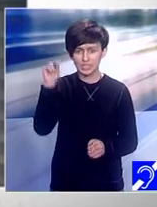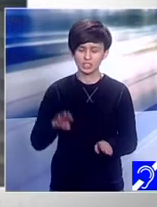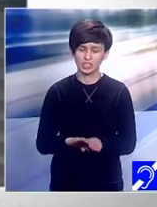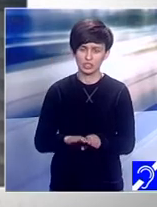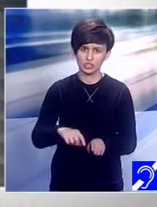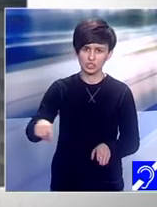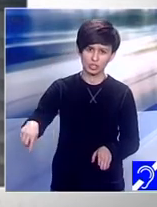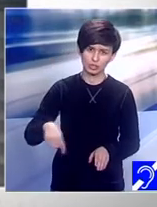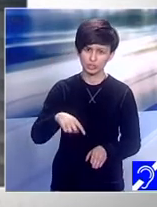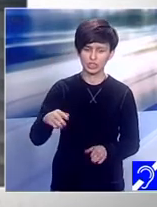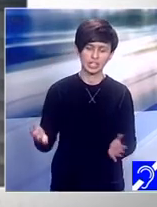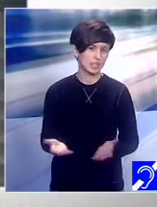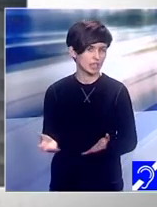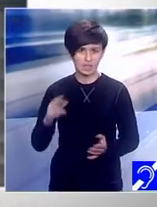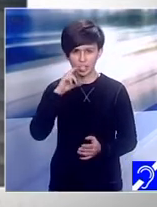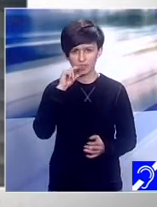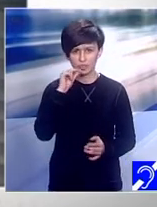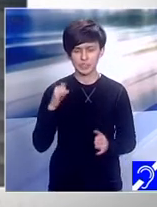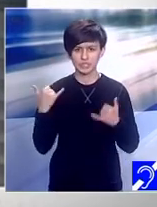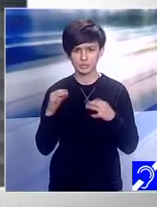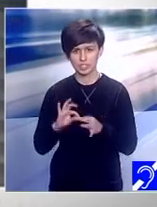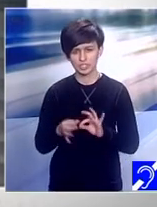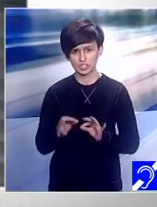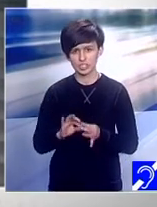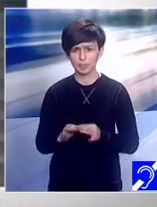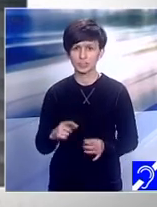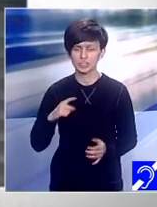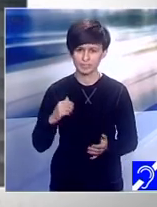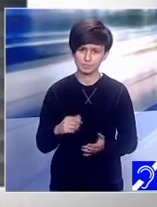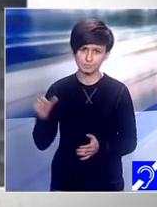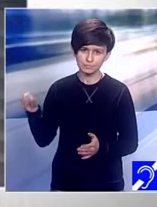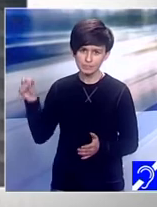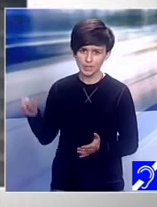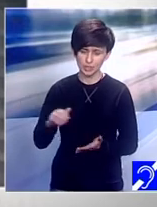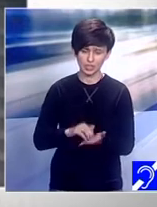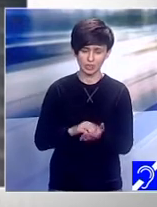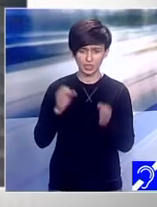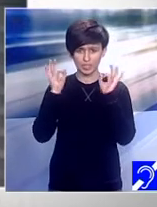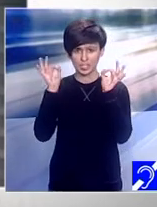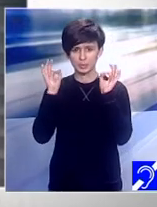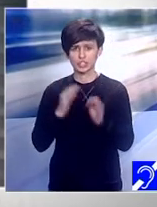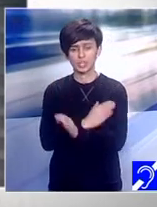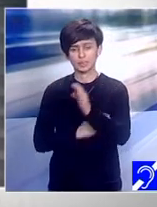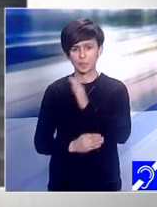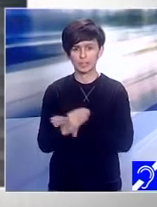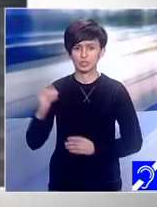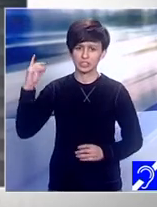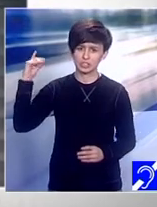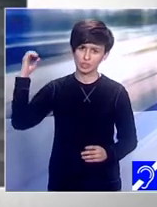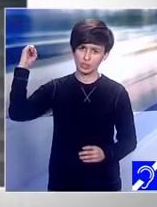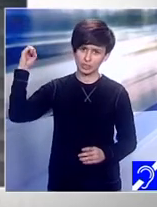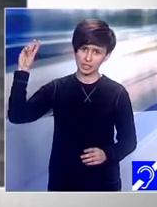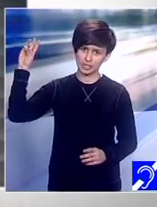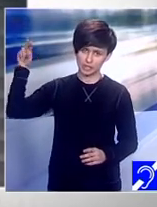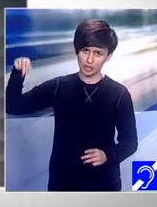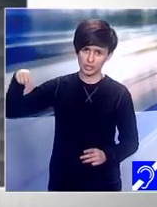vorbesc despre ce înseamnă a fi persoană cu nevoi speciale, ce înseamnă a fi persoană cu sindrom down, dar în același timp despre faptul că